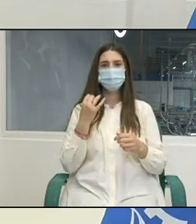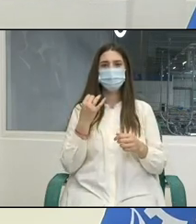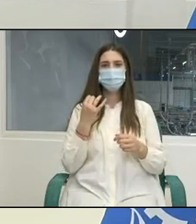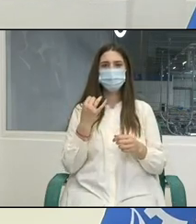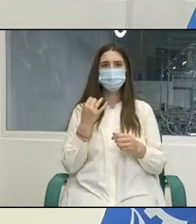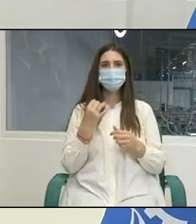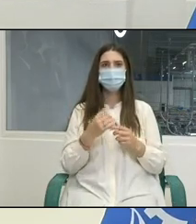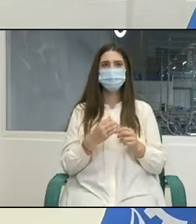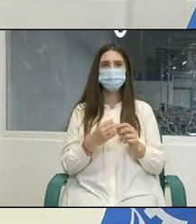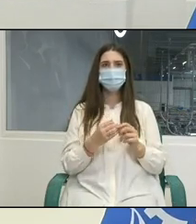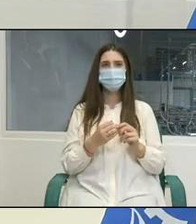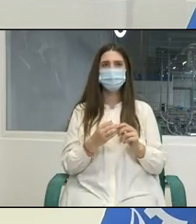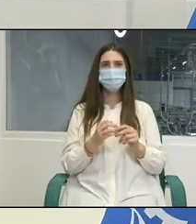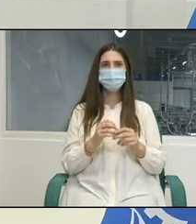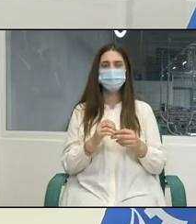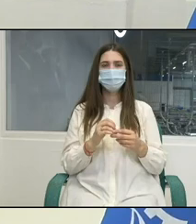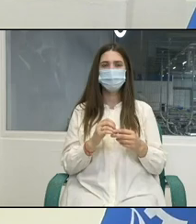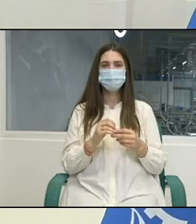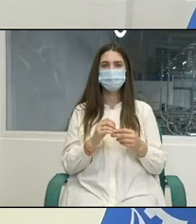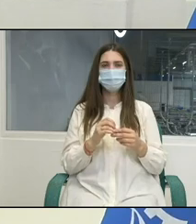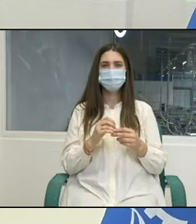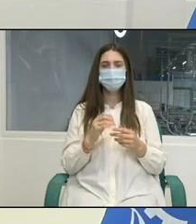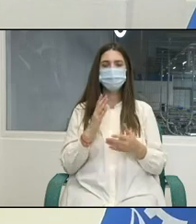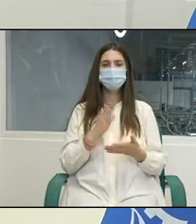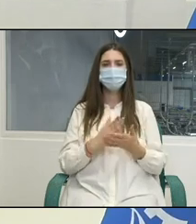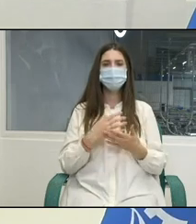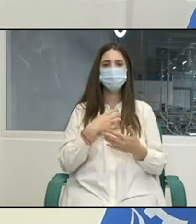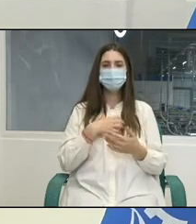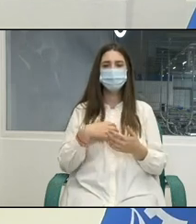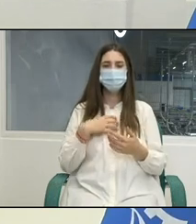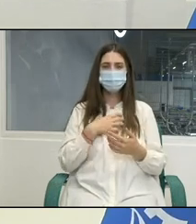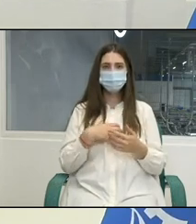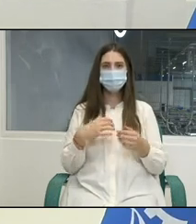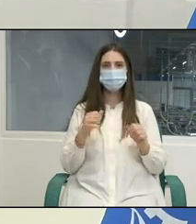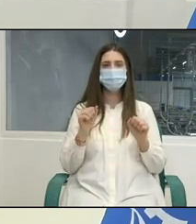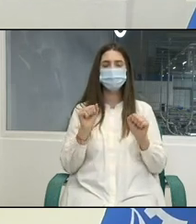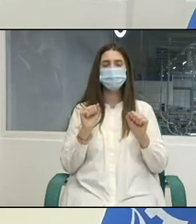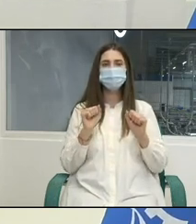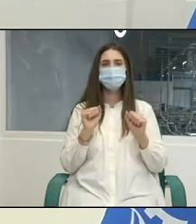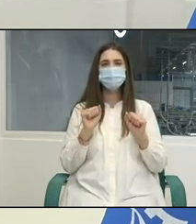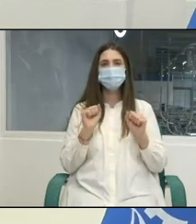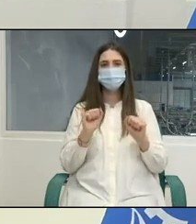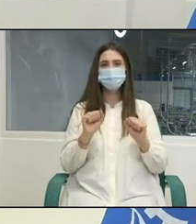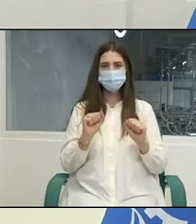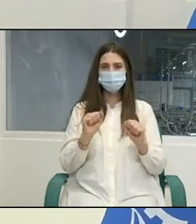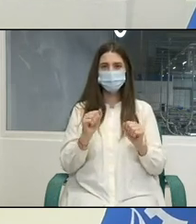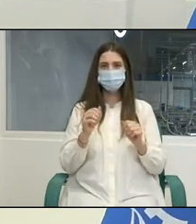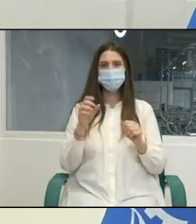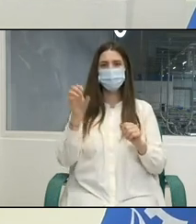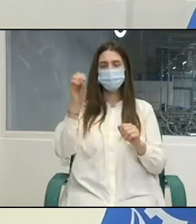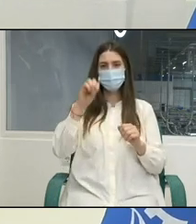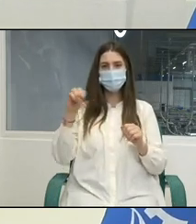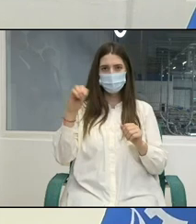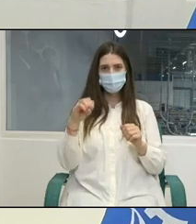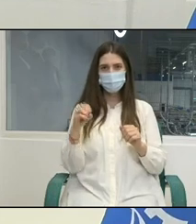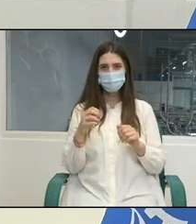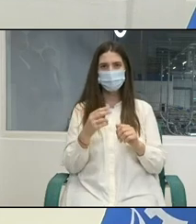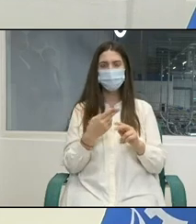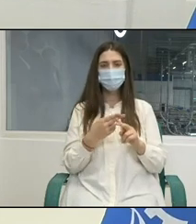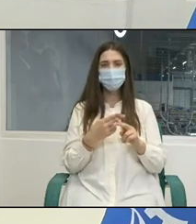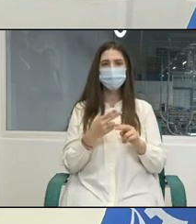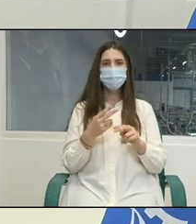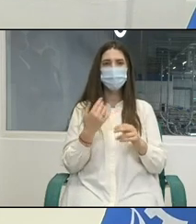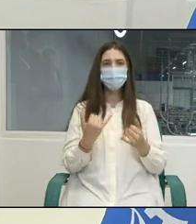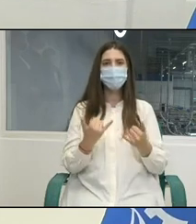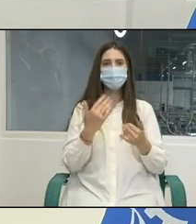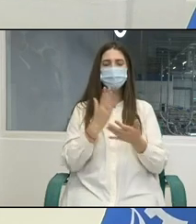actori. este cu atât mai important sprijinul organizațiilor internaționale mai ales în situația pandemică